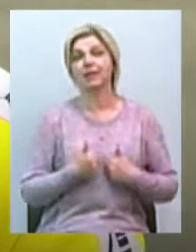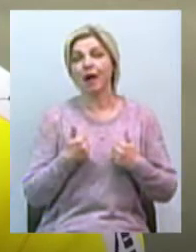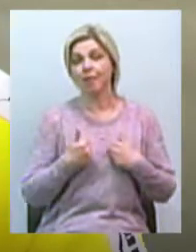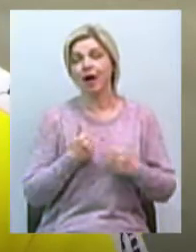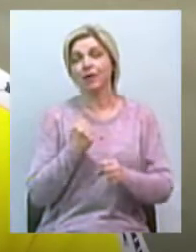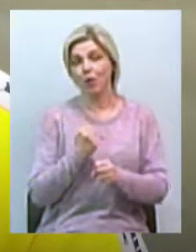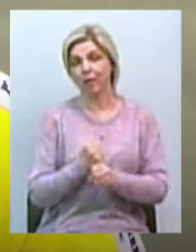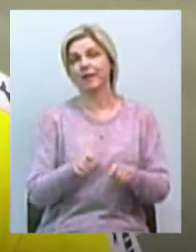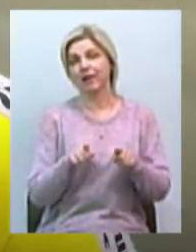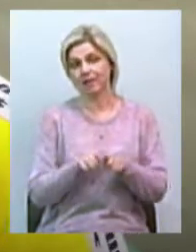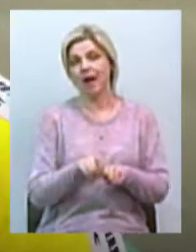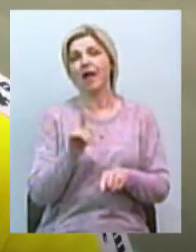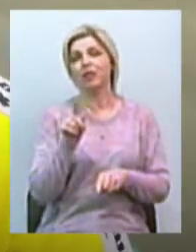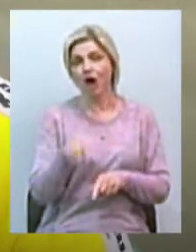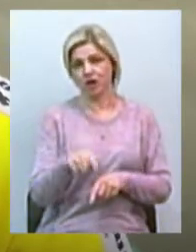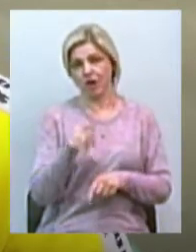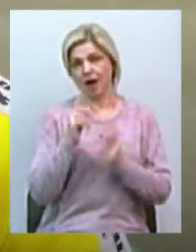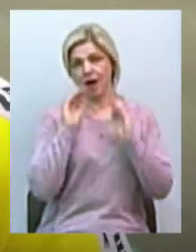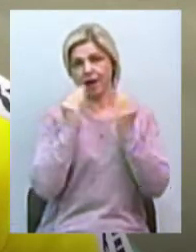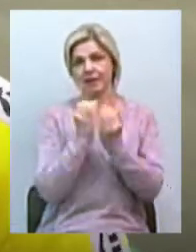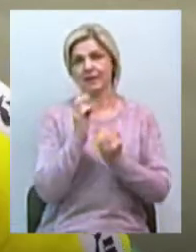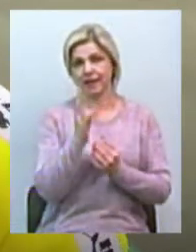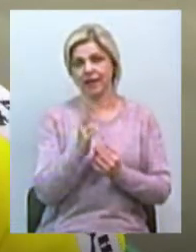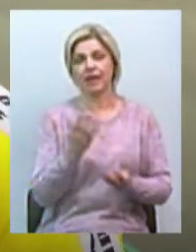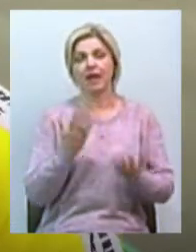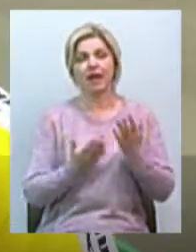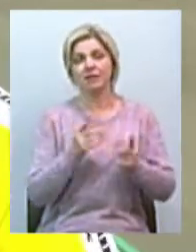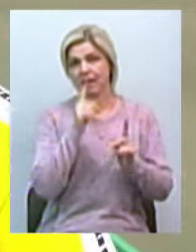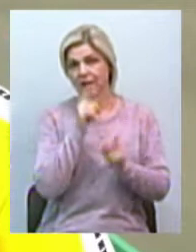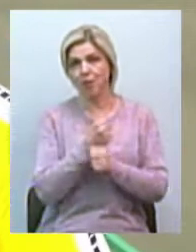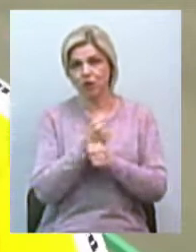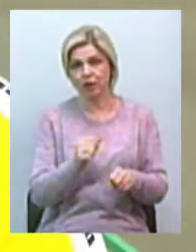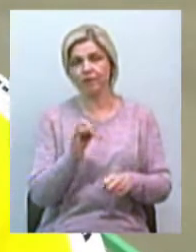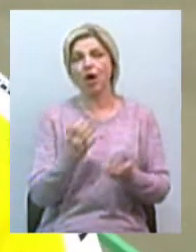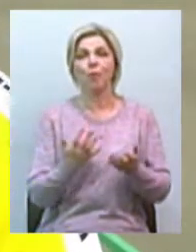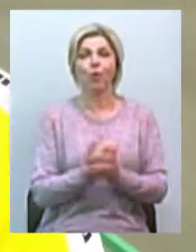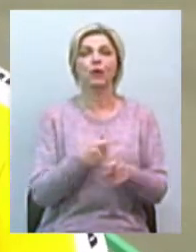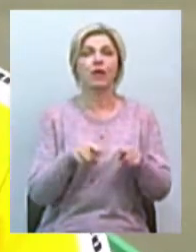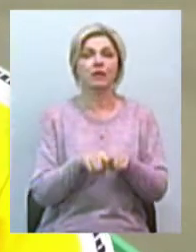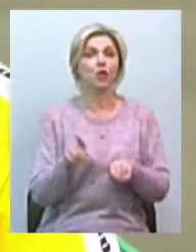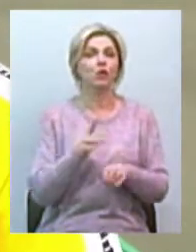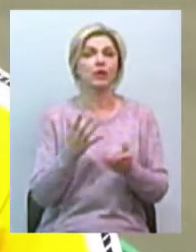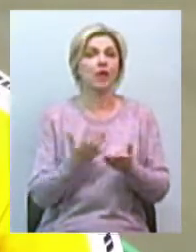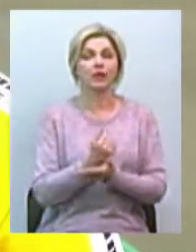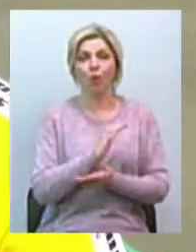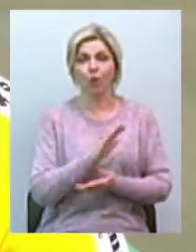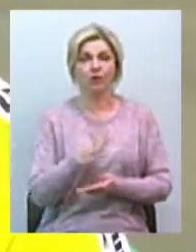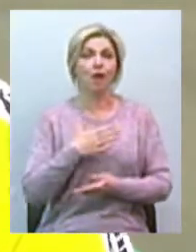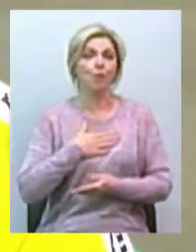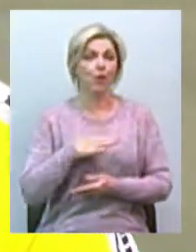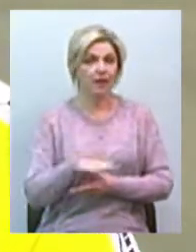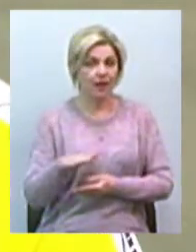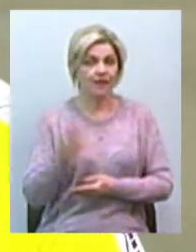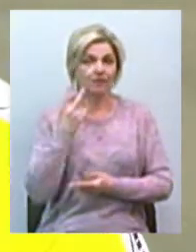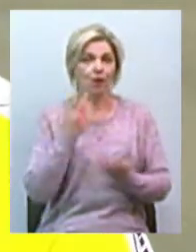карантині. Навіть якщо це по області, навіть якщо це неможливо, і виходить так, що ми не знаходимо Фей, мої діти завжди